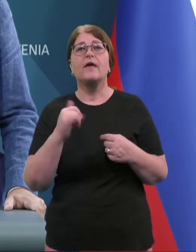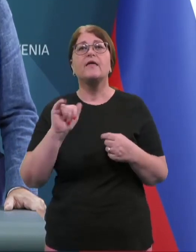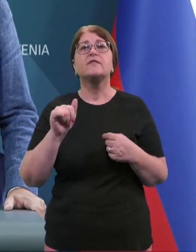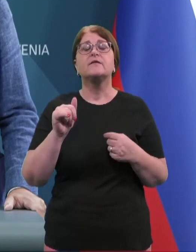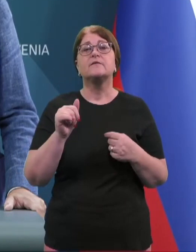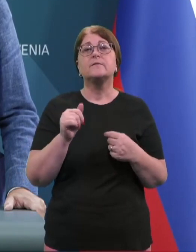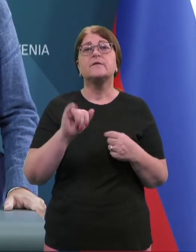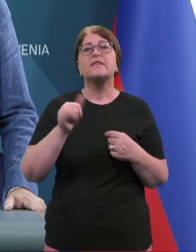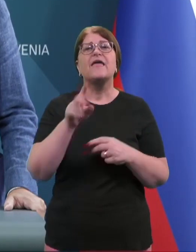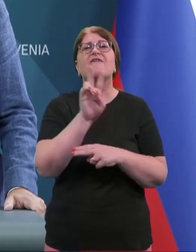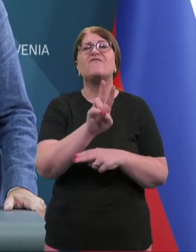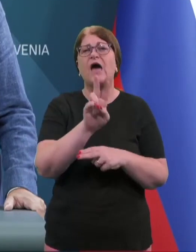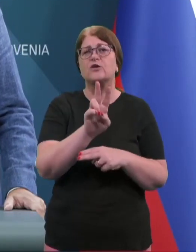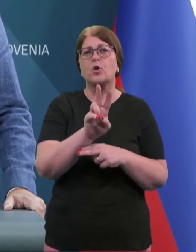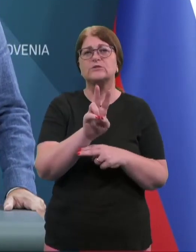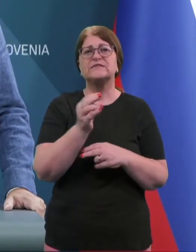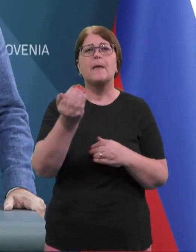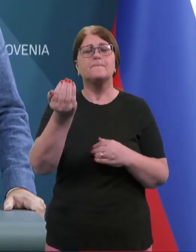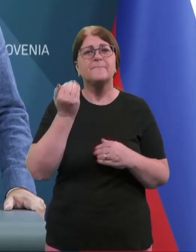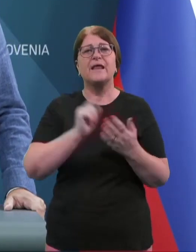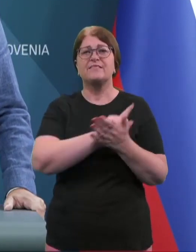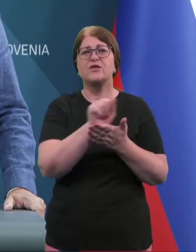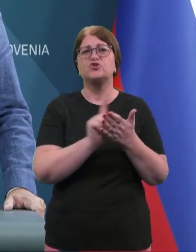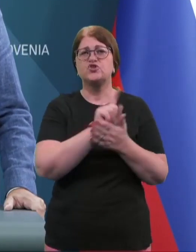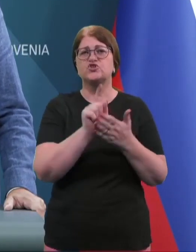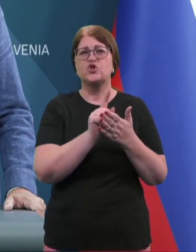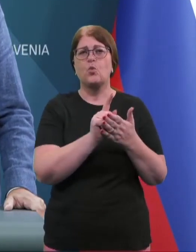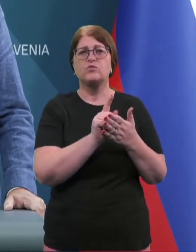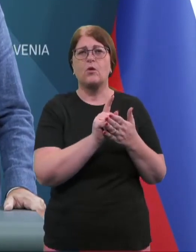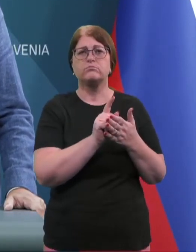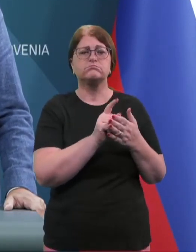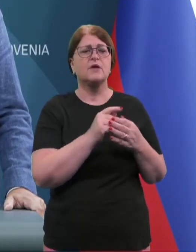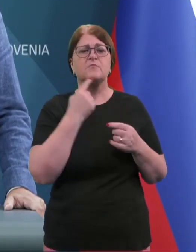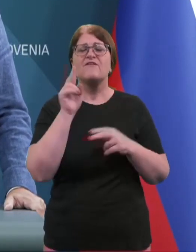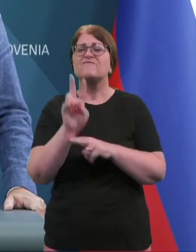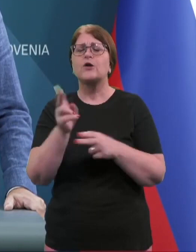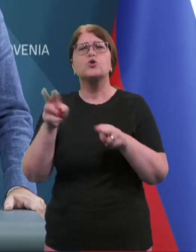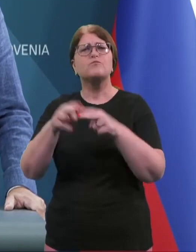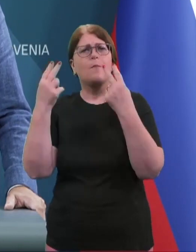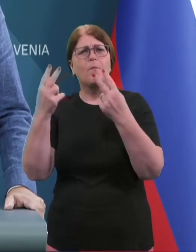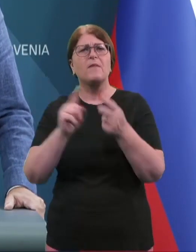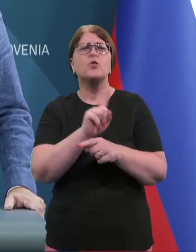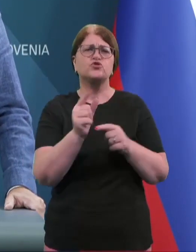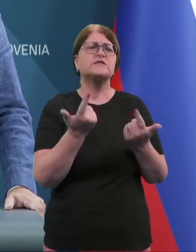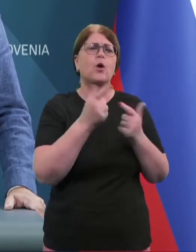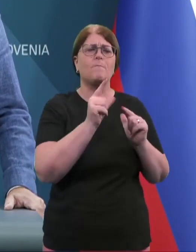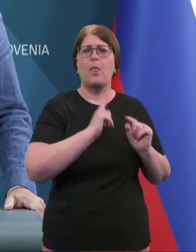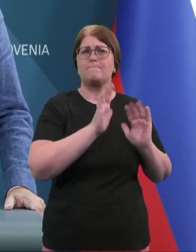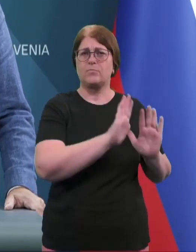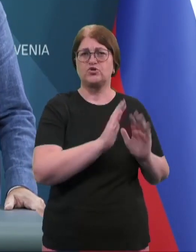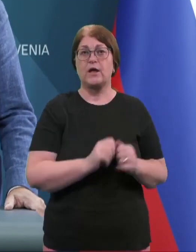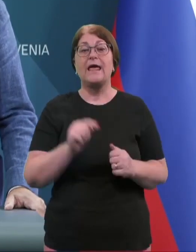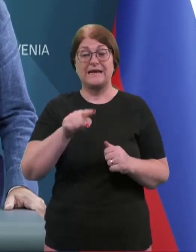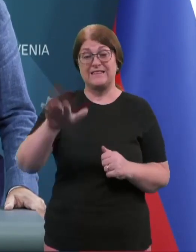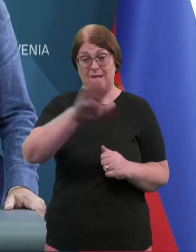je varnost pred časovno komponento. In zdaj smo v tej fazi, ko lahko tudi na tem področju naredimo